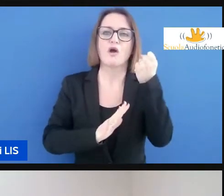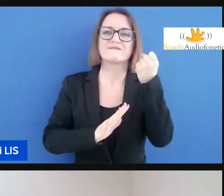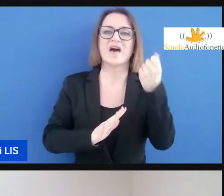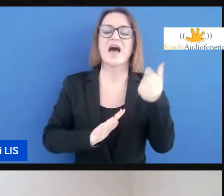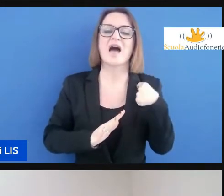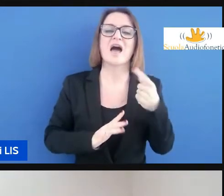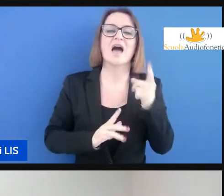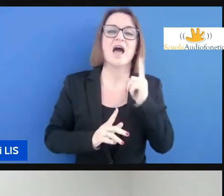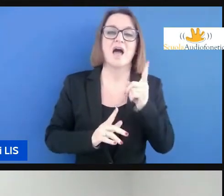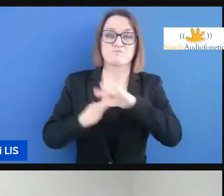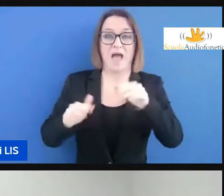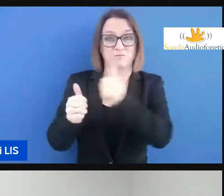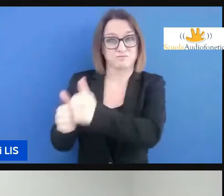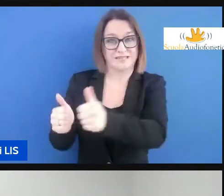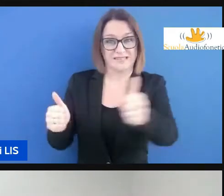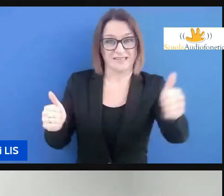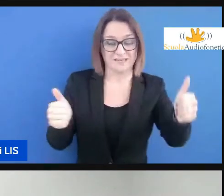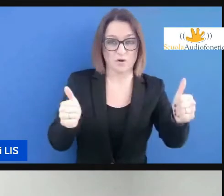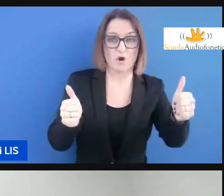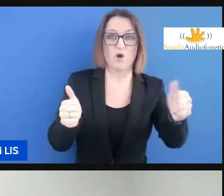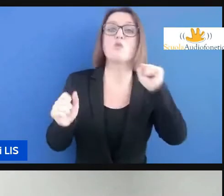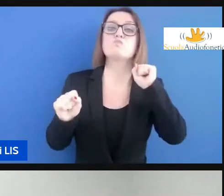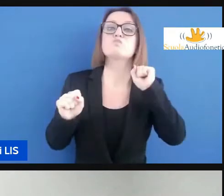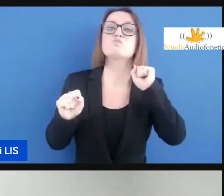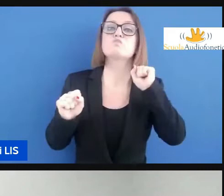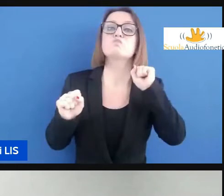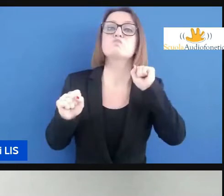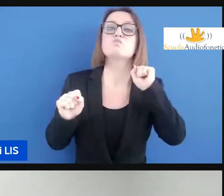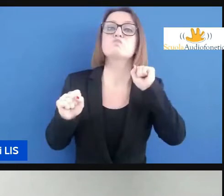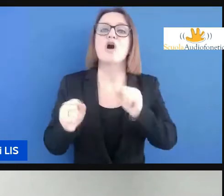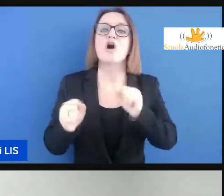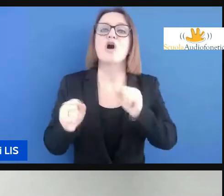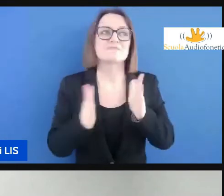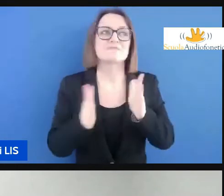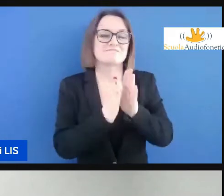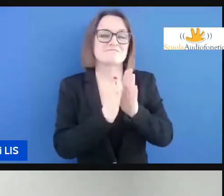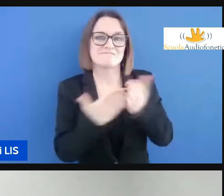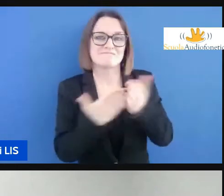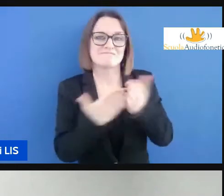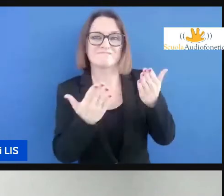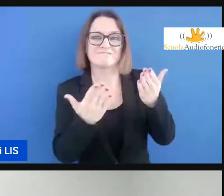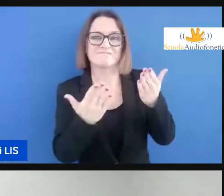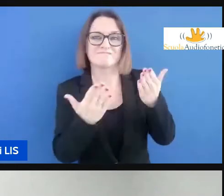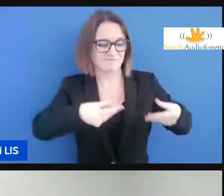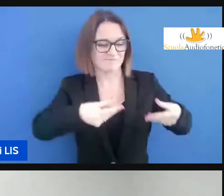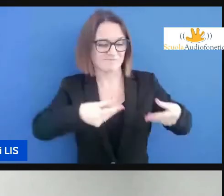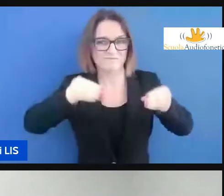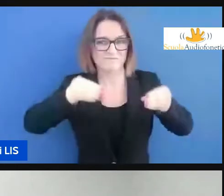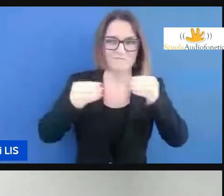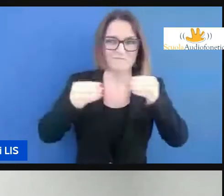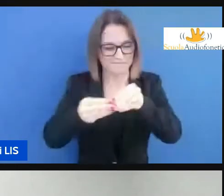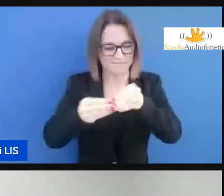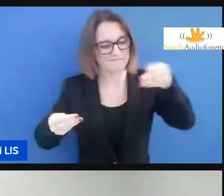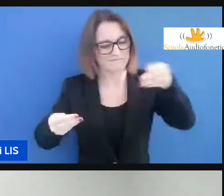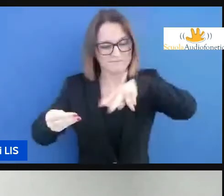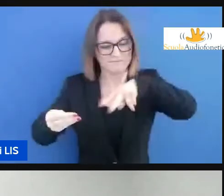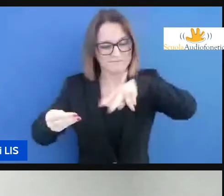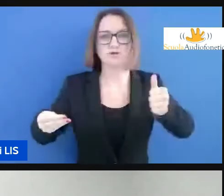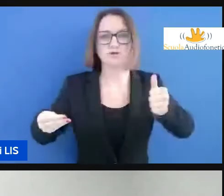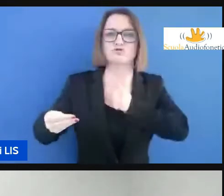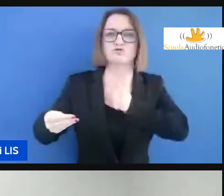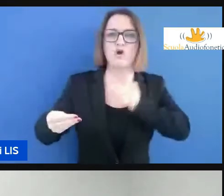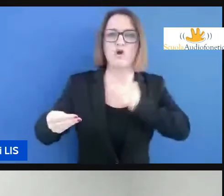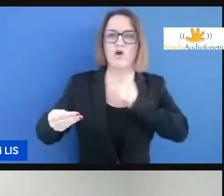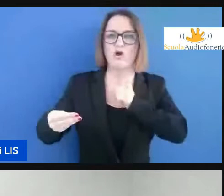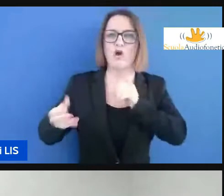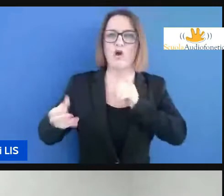singolo bambino possa prendere e leggere in modo autonomo un libro